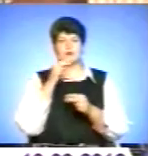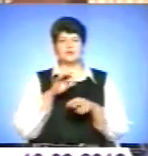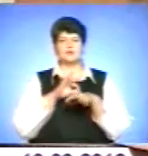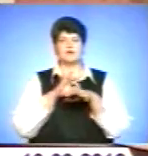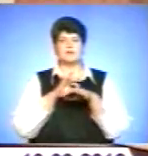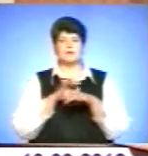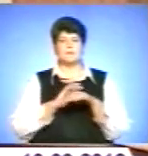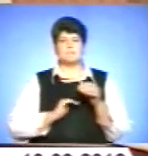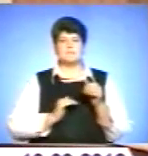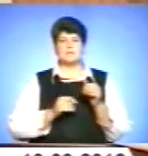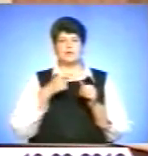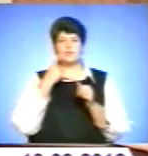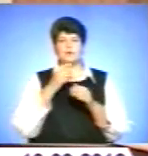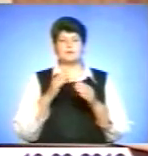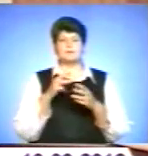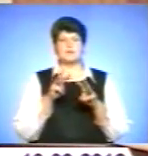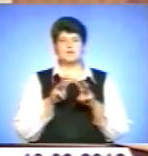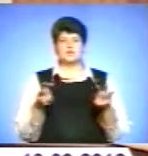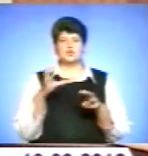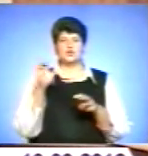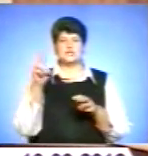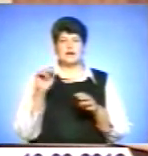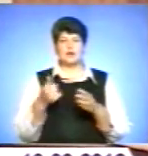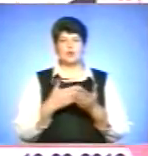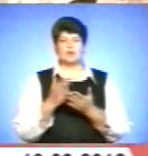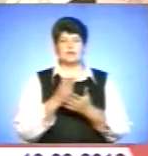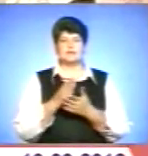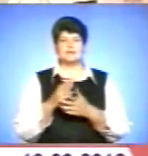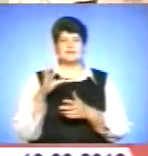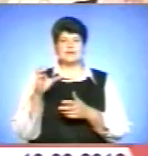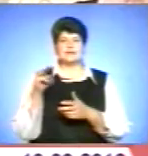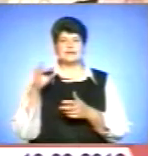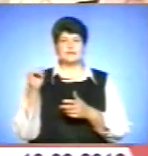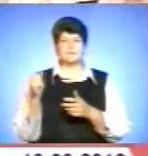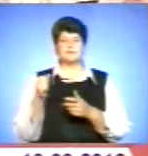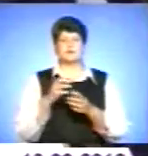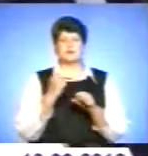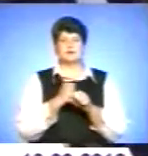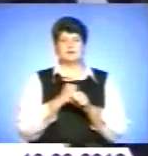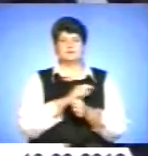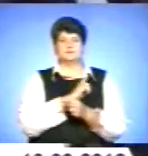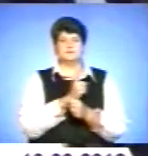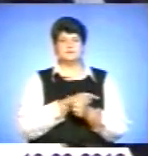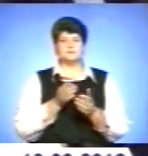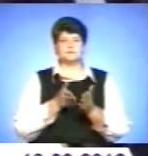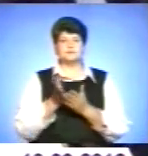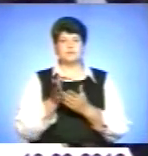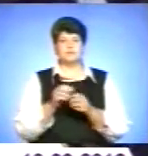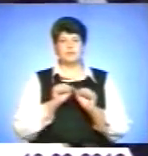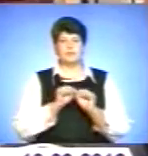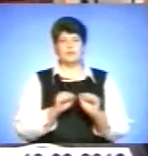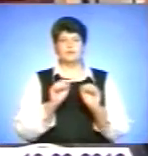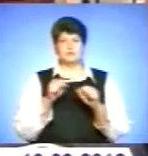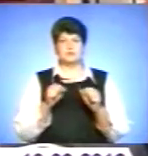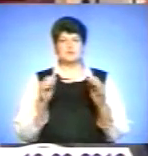бізнесу, зазначає міністр соціальної політики України Сергій Тігібко. Каже, збудувавши міцну лінію оборони, існує можливість зменшити вплив світової